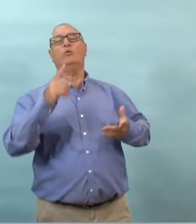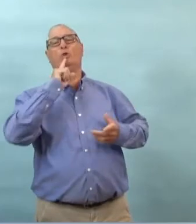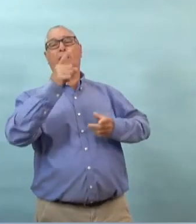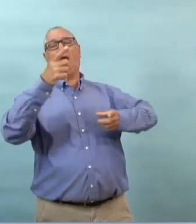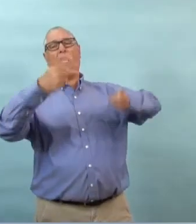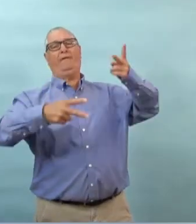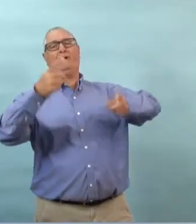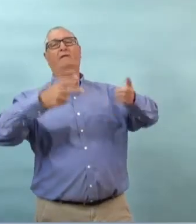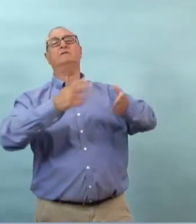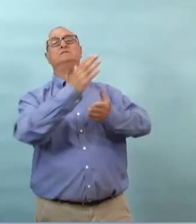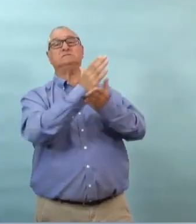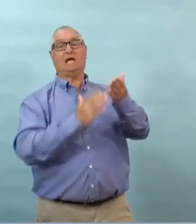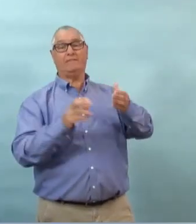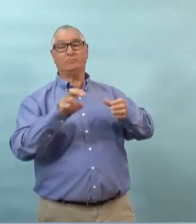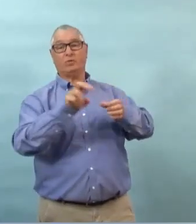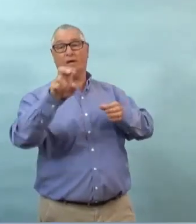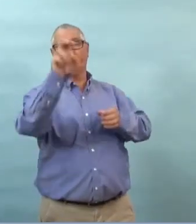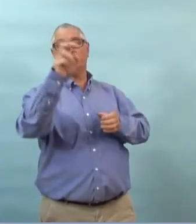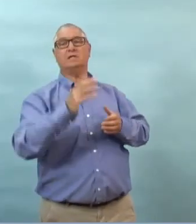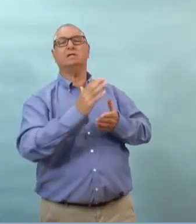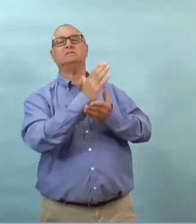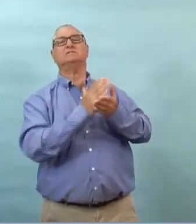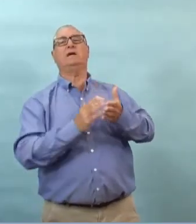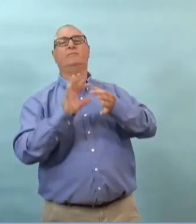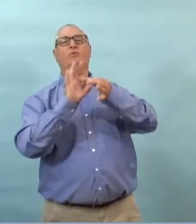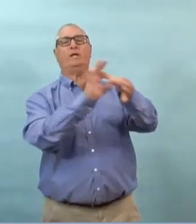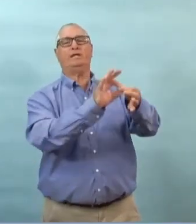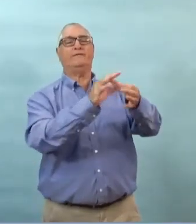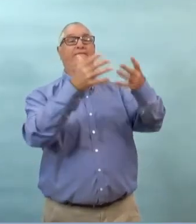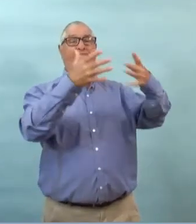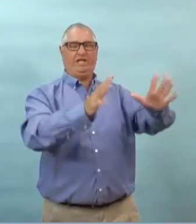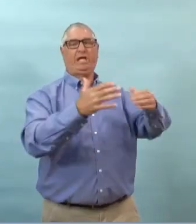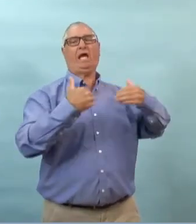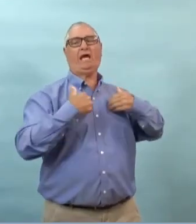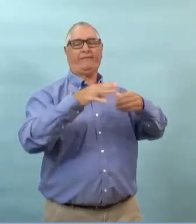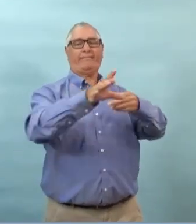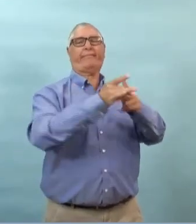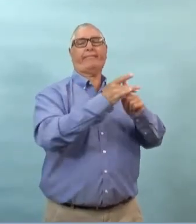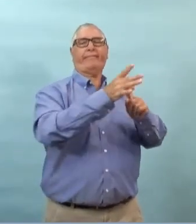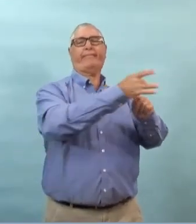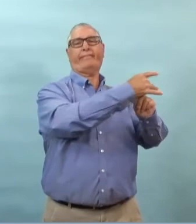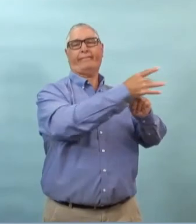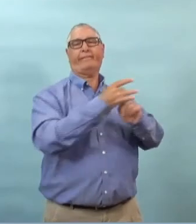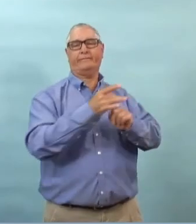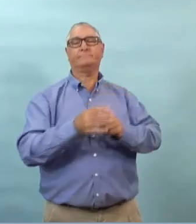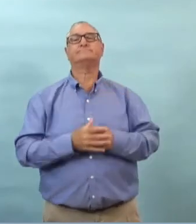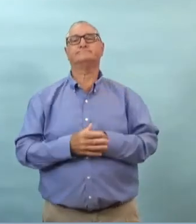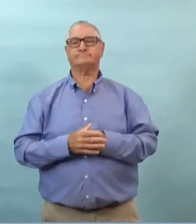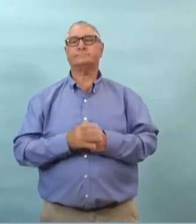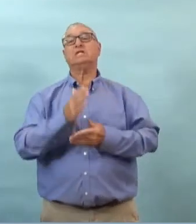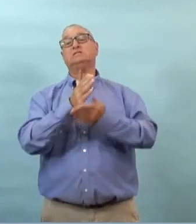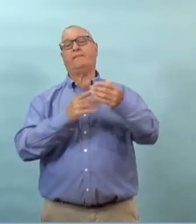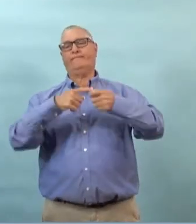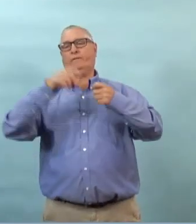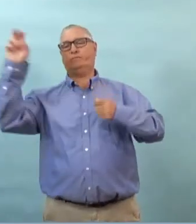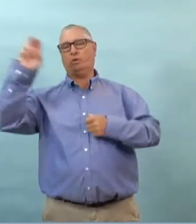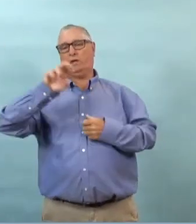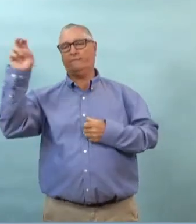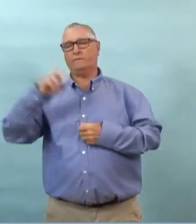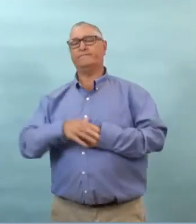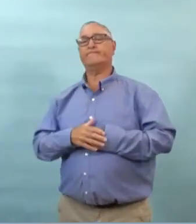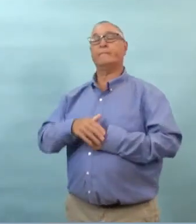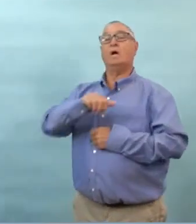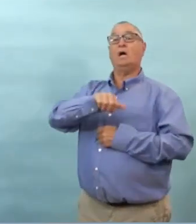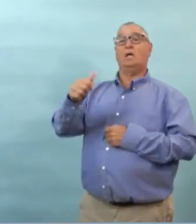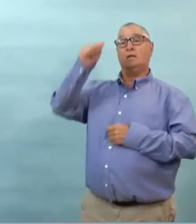foyers d'éclosion existants pour certains de ces cas certains de ces cas sont toutefois nouveaux et liés à des déplacements avec toutes